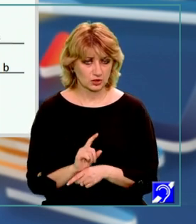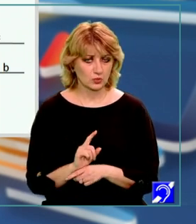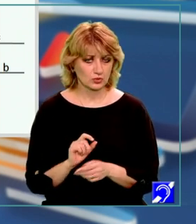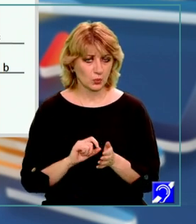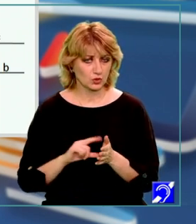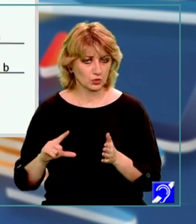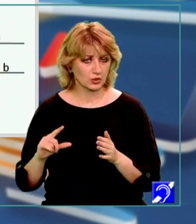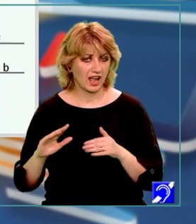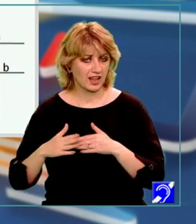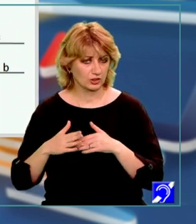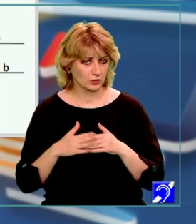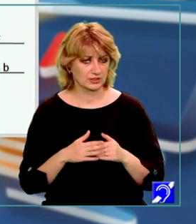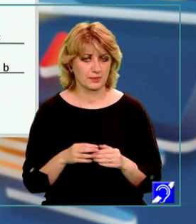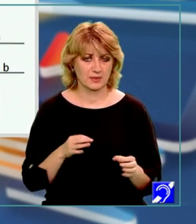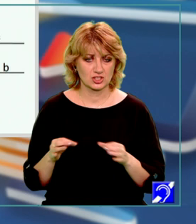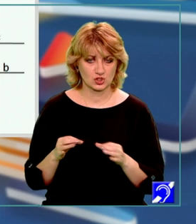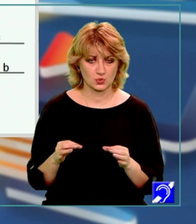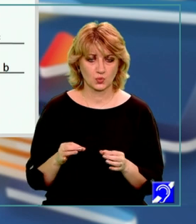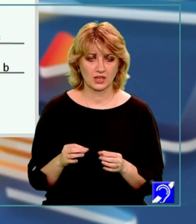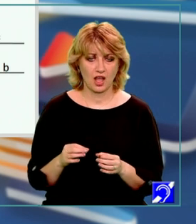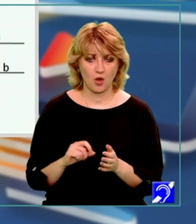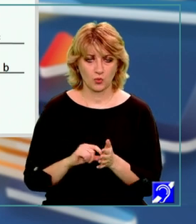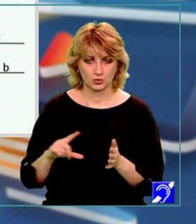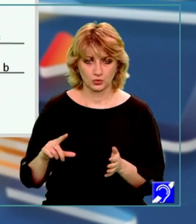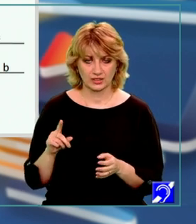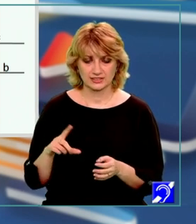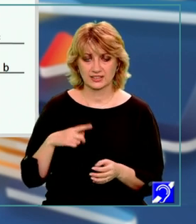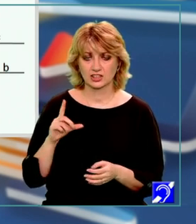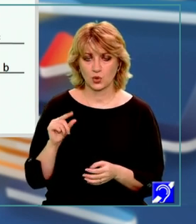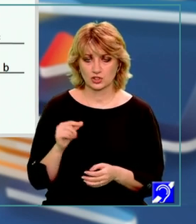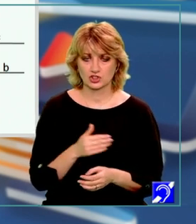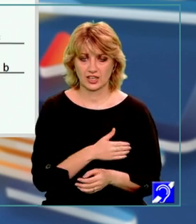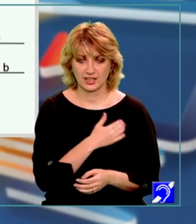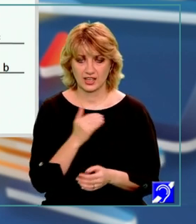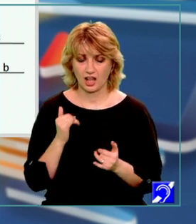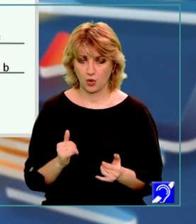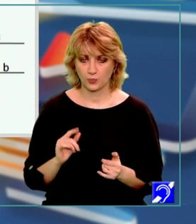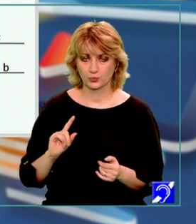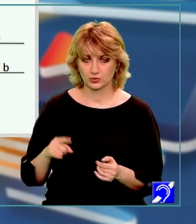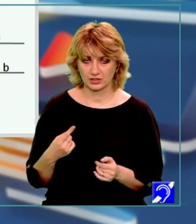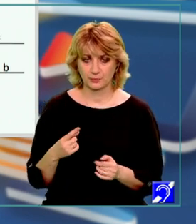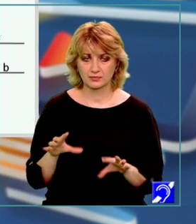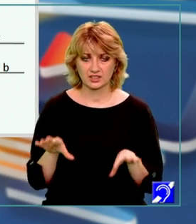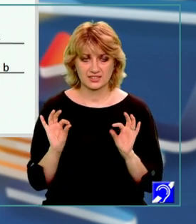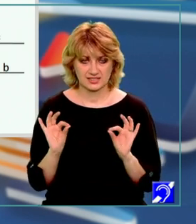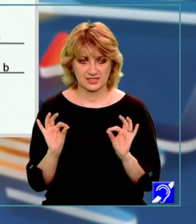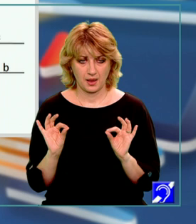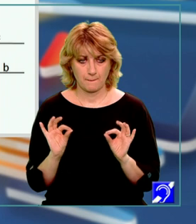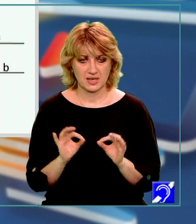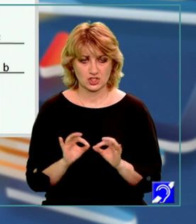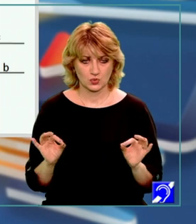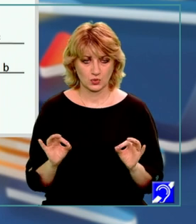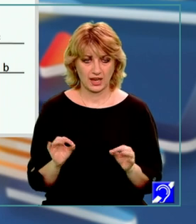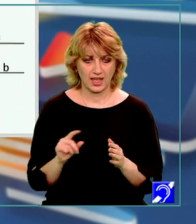măsura unghiului E, M, C este de 20 de grade și acum putem determina măsura